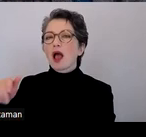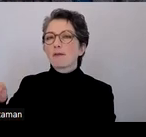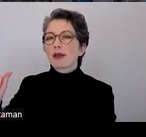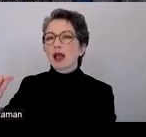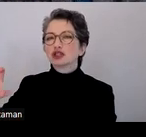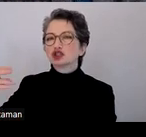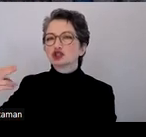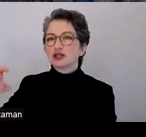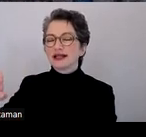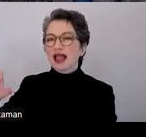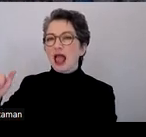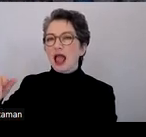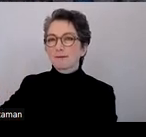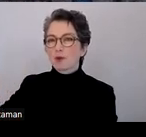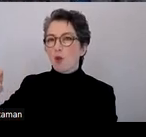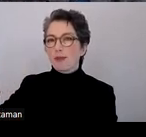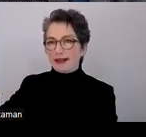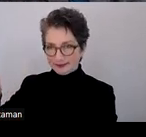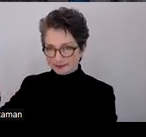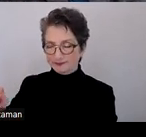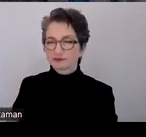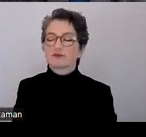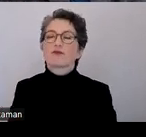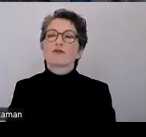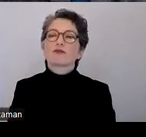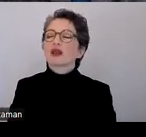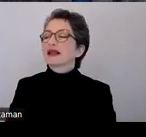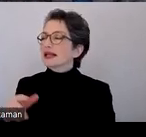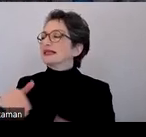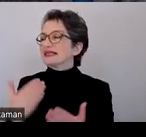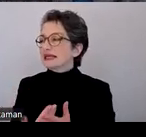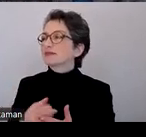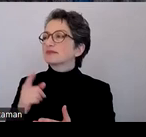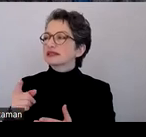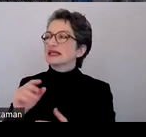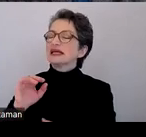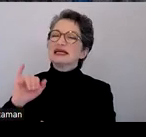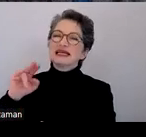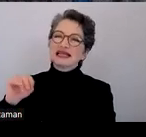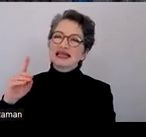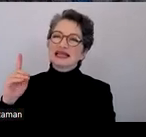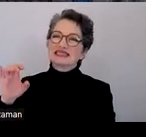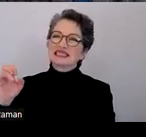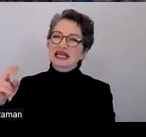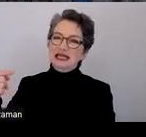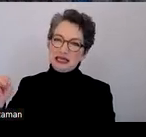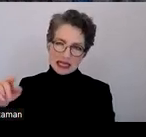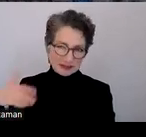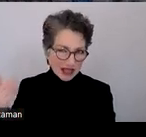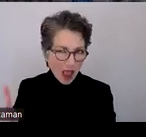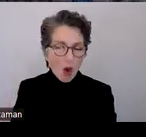verwenden kann. Es gibt das Made to Tag für InDesign, aber wenn man eben